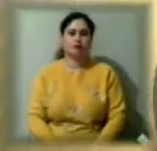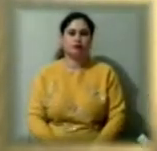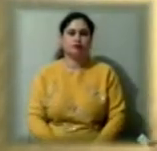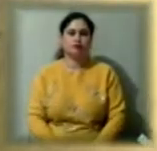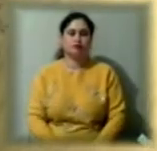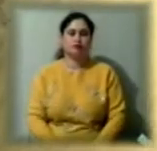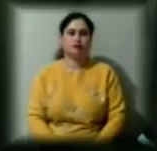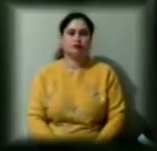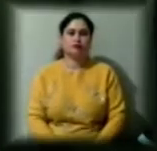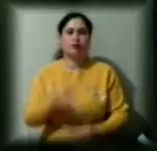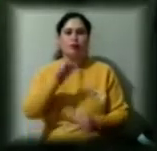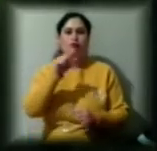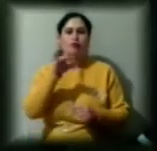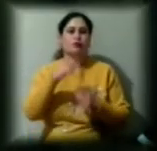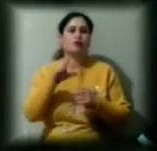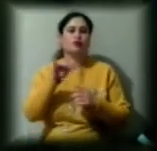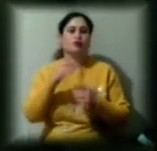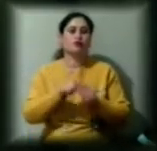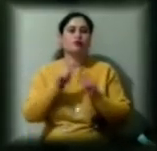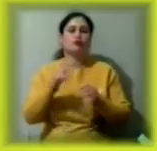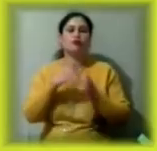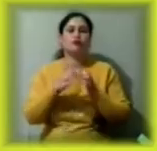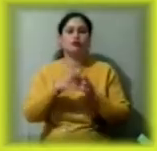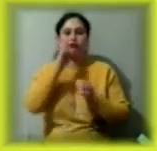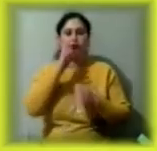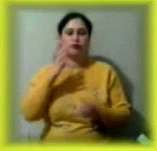Археологічний музей відкритті у Херсонському державному університеті.